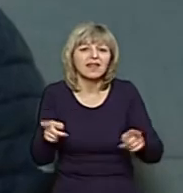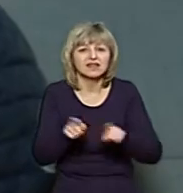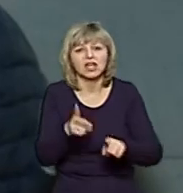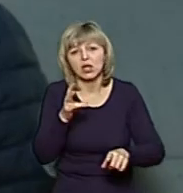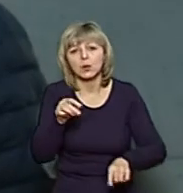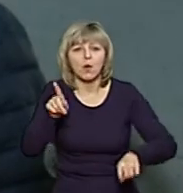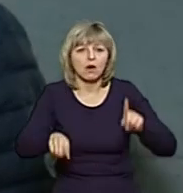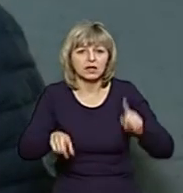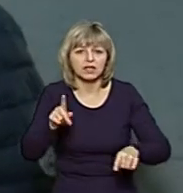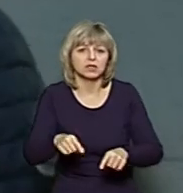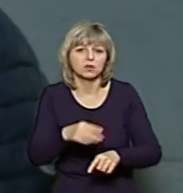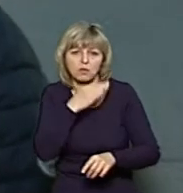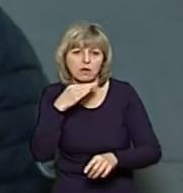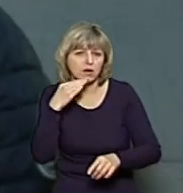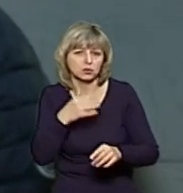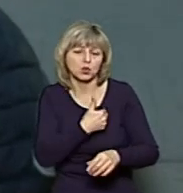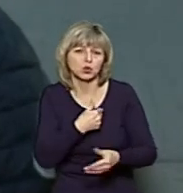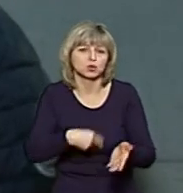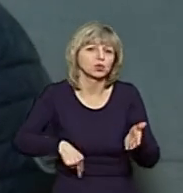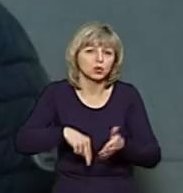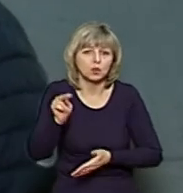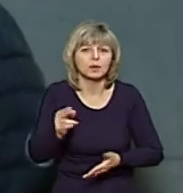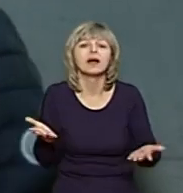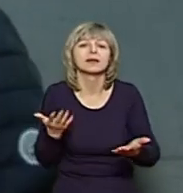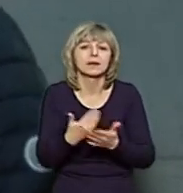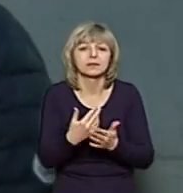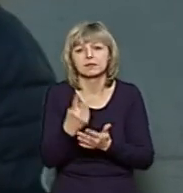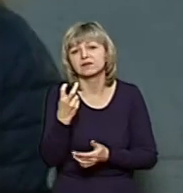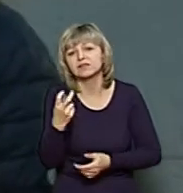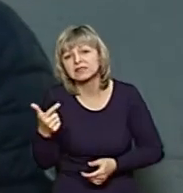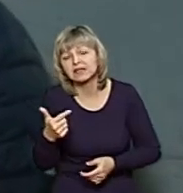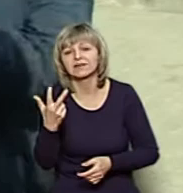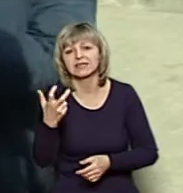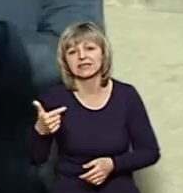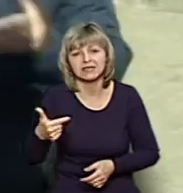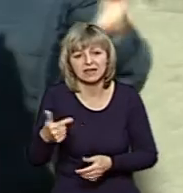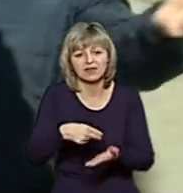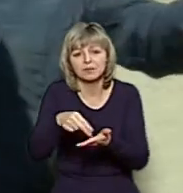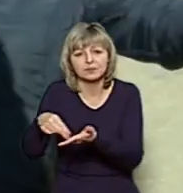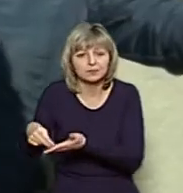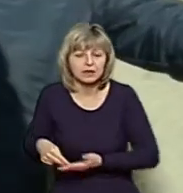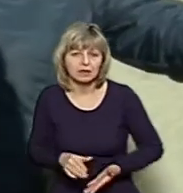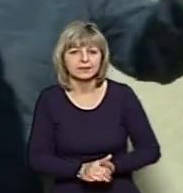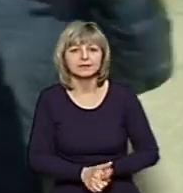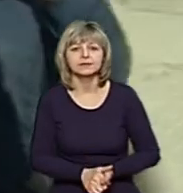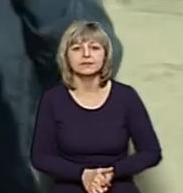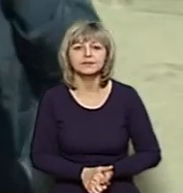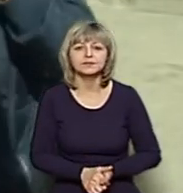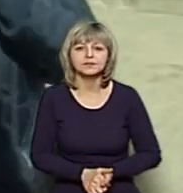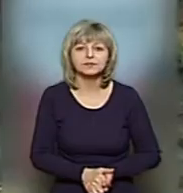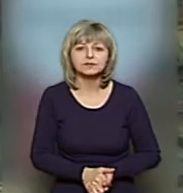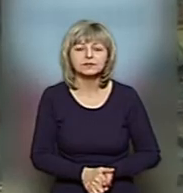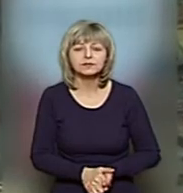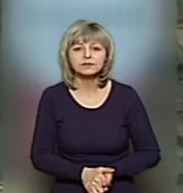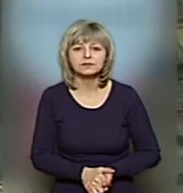дуже рідко, так велику кількість хочуть, дуже рідко. І то яка велика, ну на 200 гривень, на 300 гривень. Вадим Панафідін, Павло Мельничук, Віктор